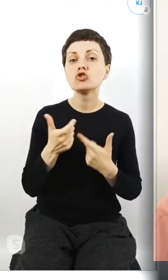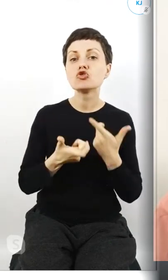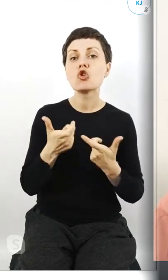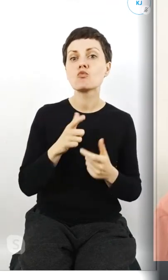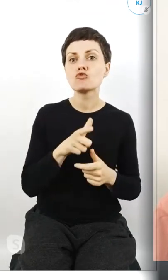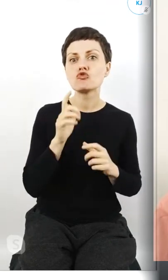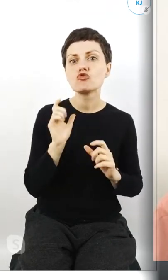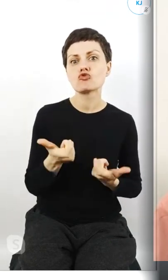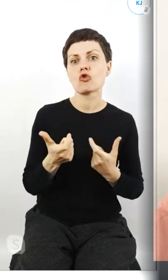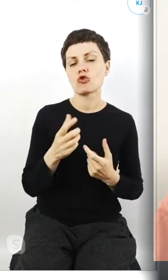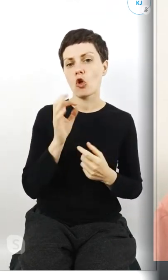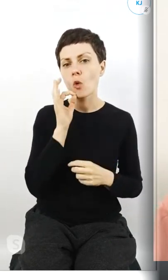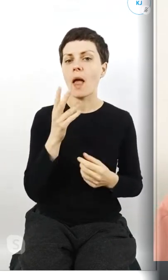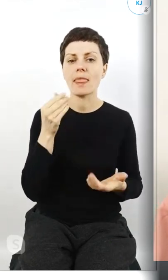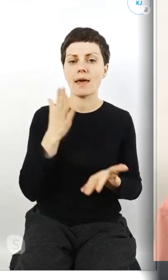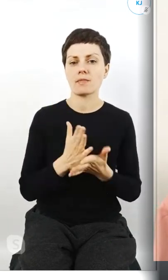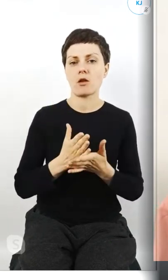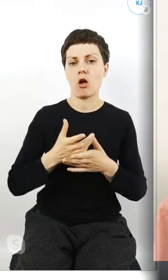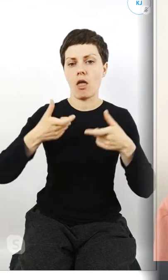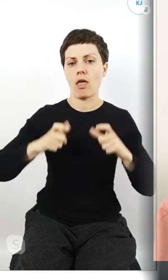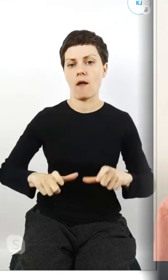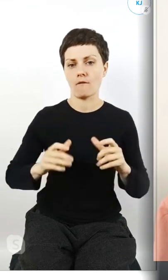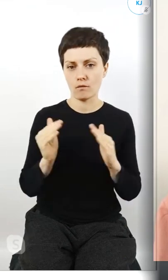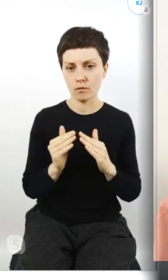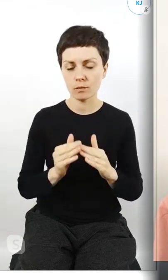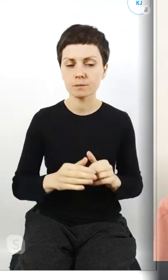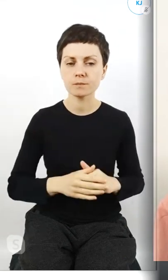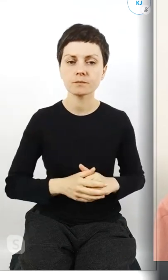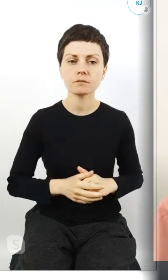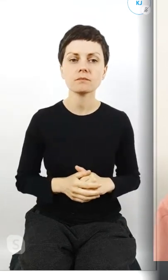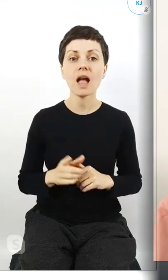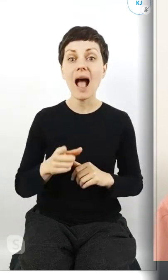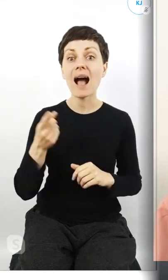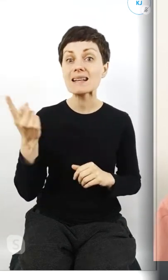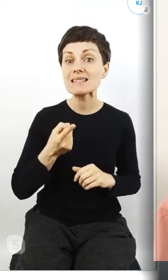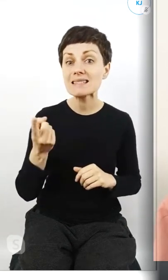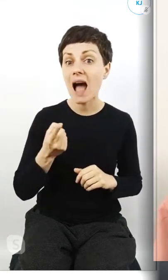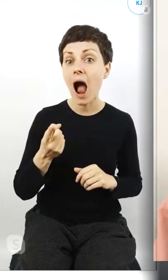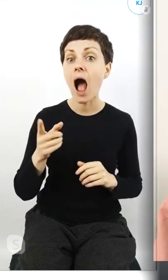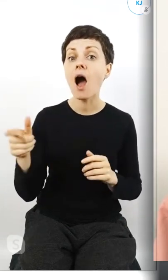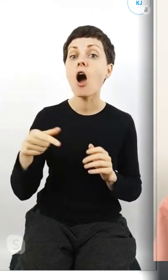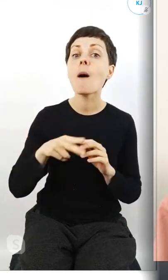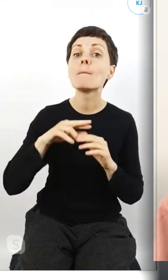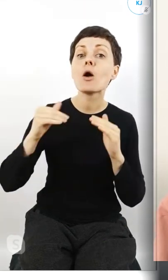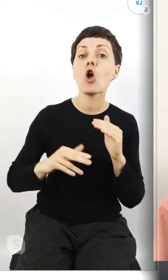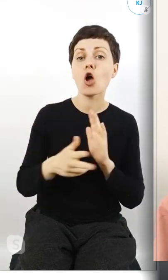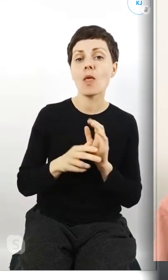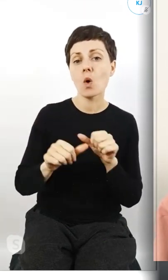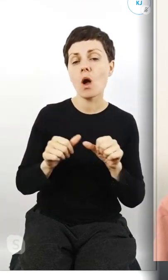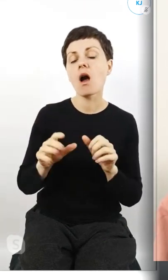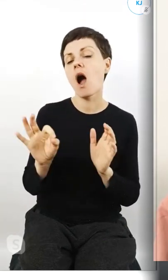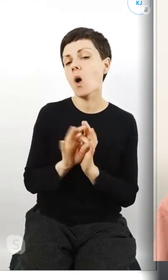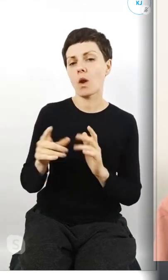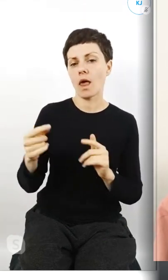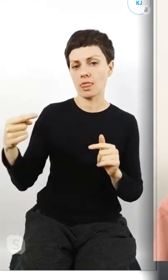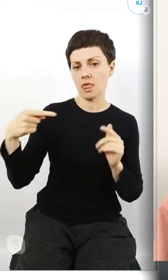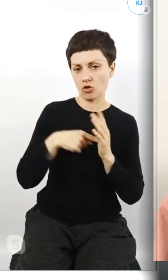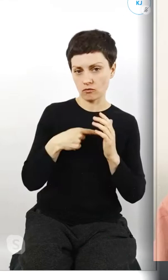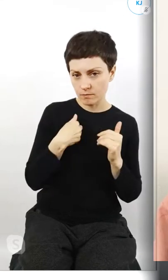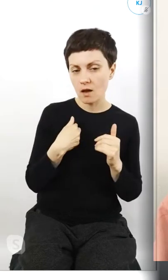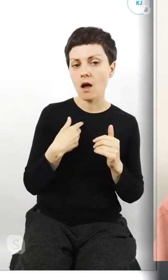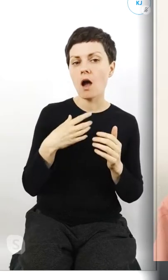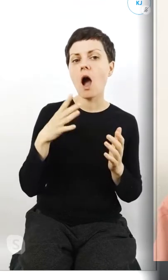pożytecznego, a nie tylko siedzieć w domu. A co do zakazu, to całe szczęście on mnie nie obejmował, bo ja jestem typem